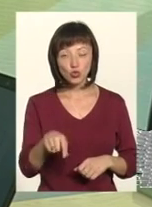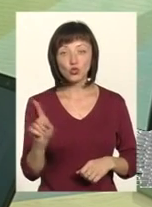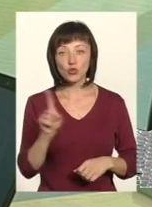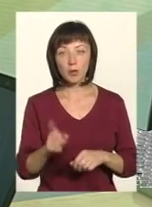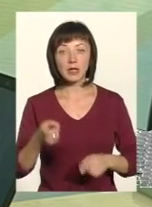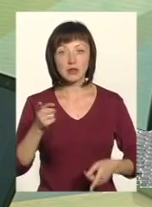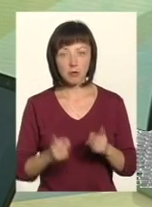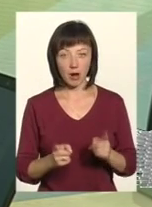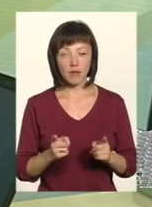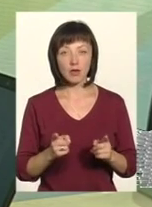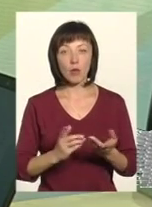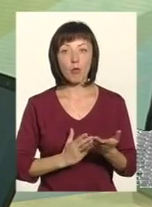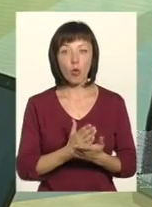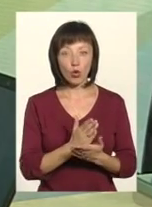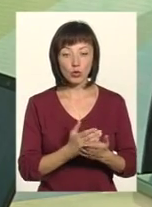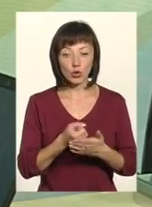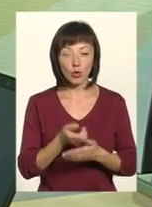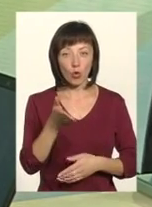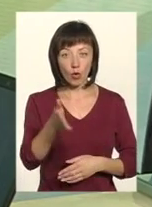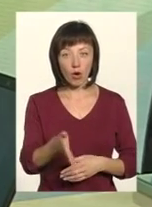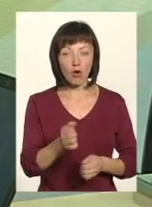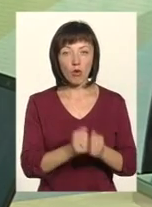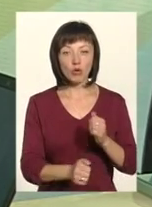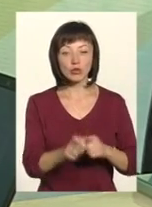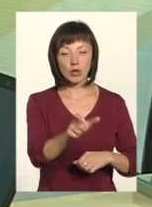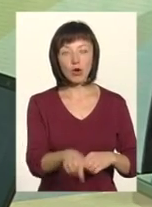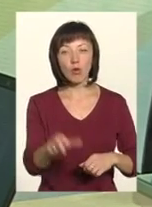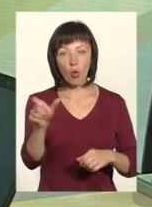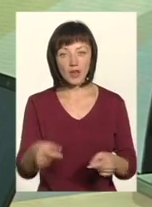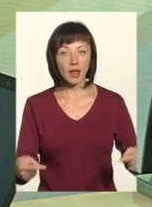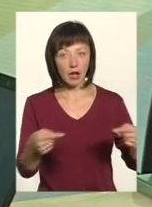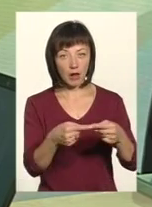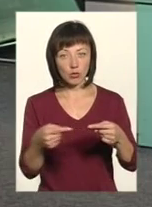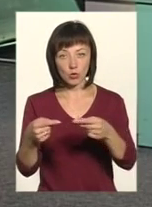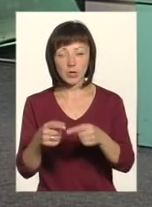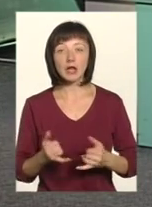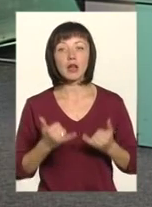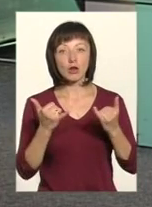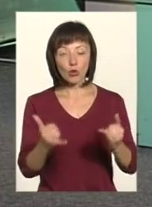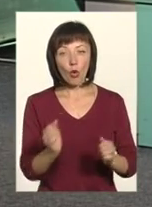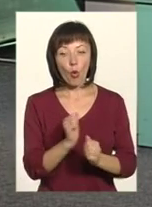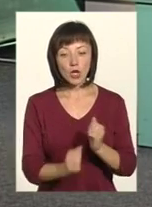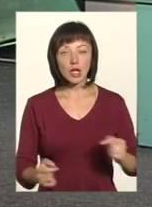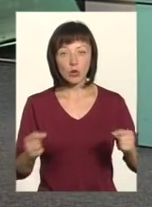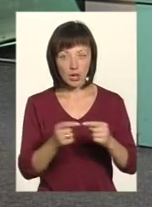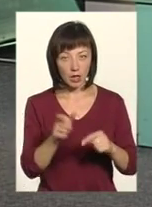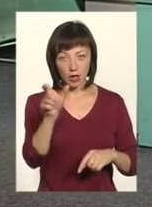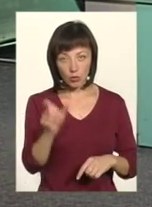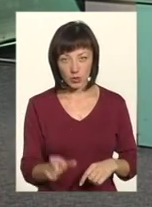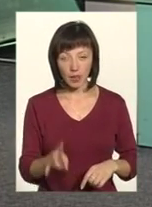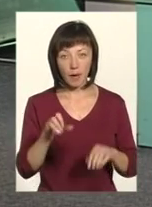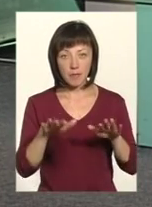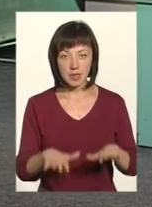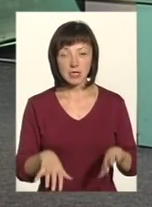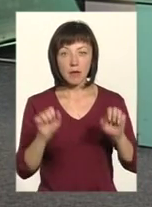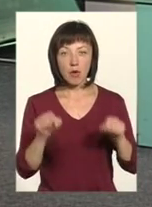насправді послуга дійшла до кожної конкретної людини і для того, щоб кожна конкретна людина на місці